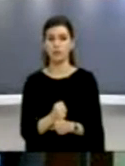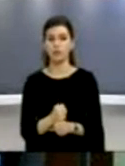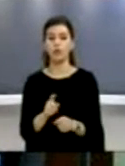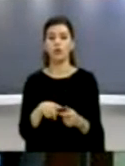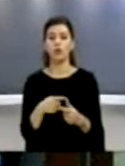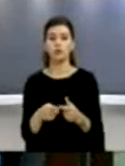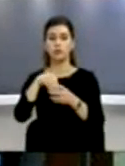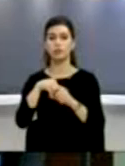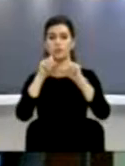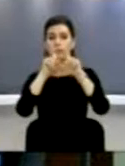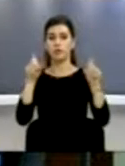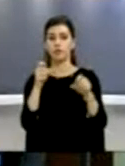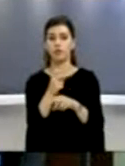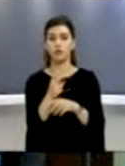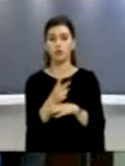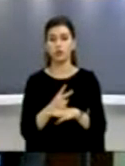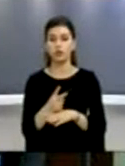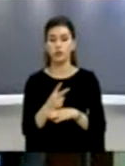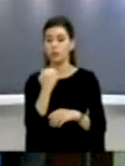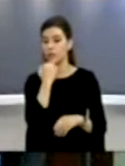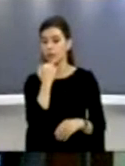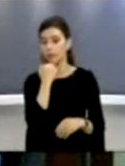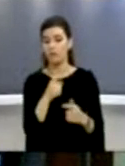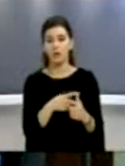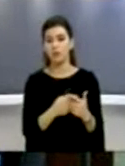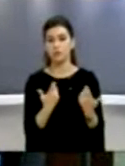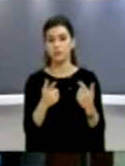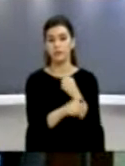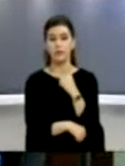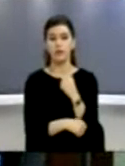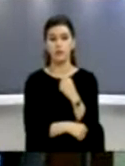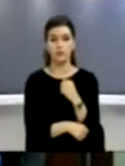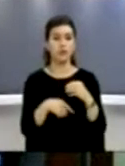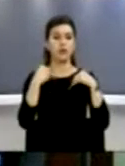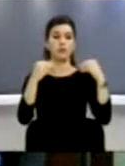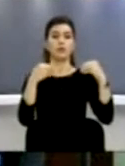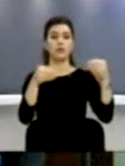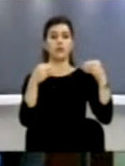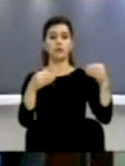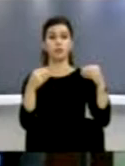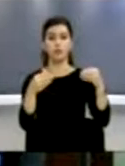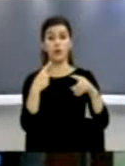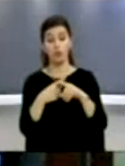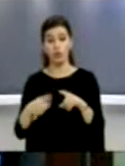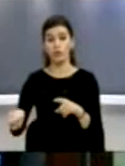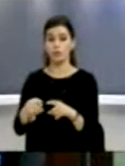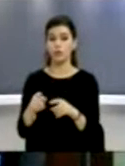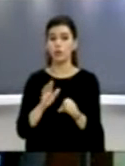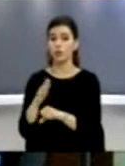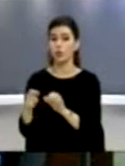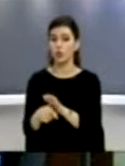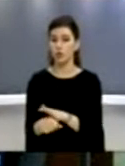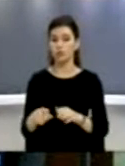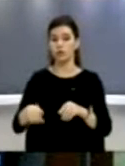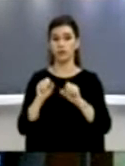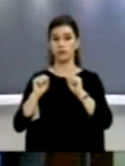universitetet qofë publike apo edhe private. Madje ka pas edhe zëra edhe nga vetë agencioni kunder korupcioni, që ka thënë